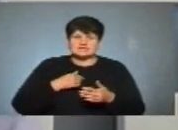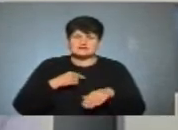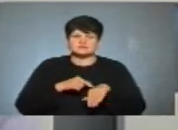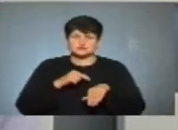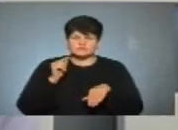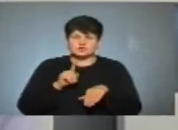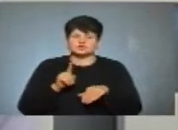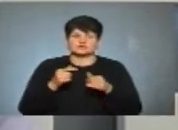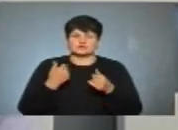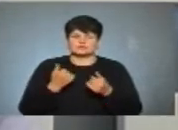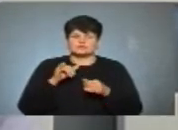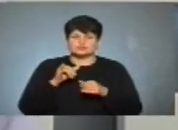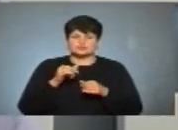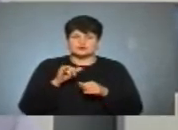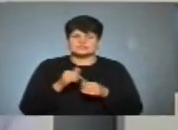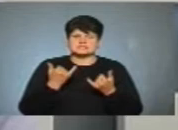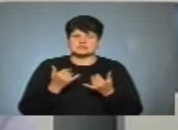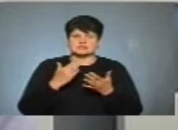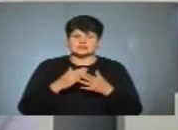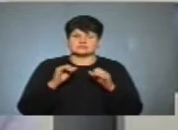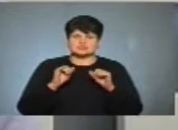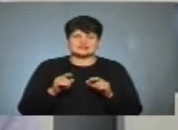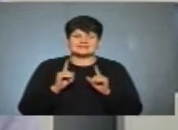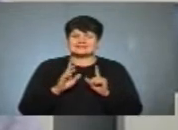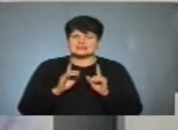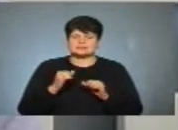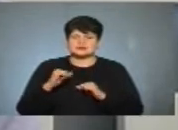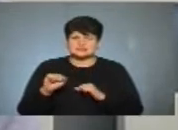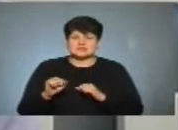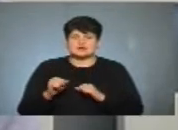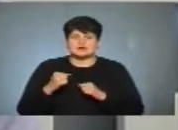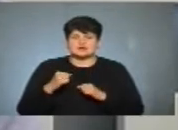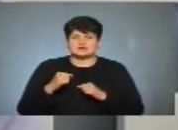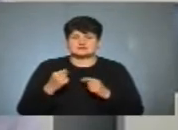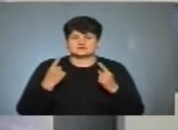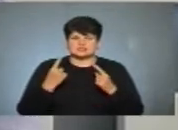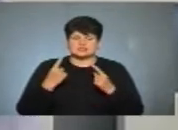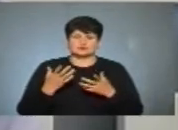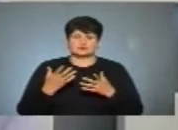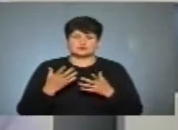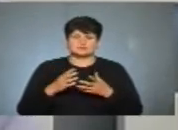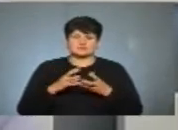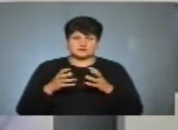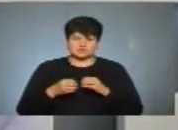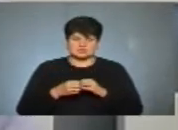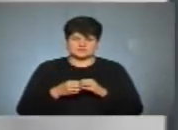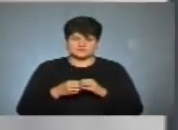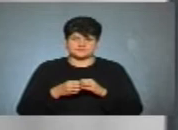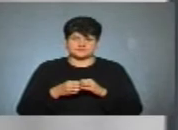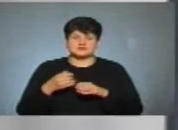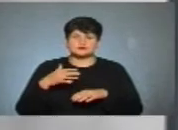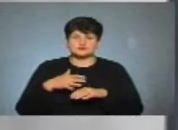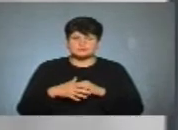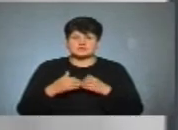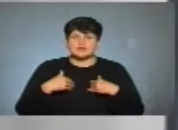що зараз є можливість не просто перемогти, а перемогти з великим переконливим результатом. Зрозуміло. Я